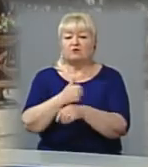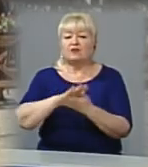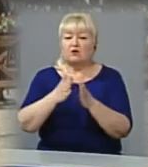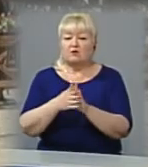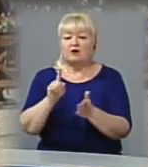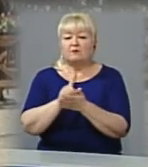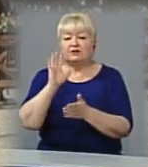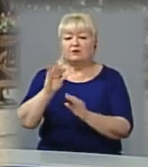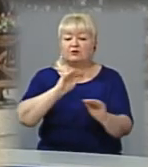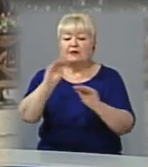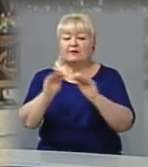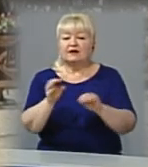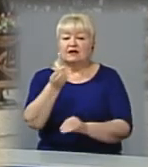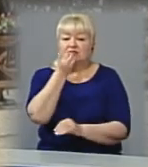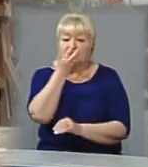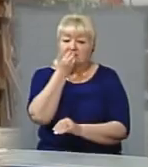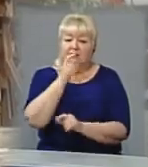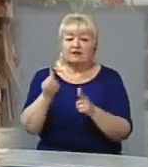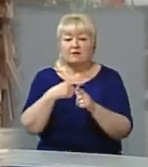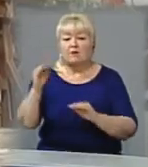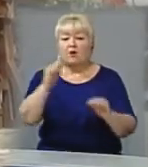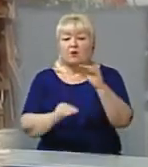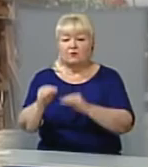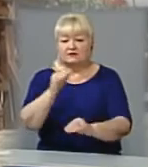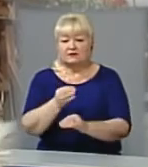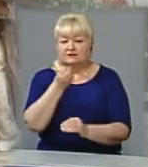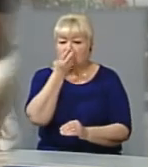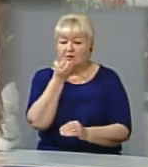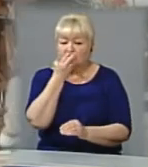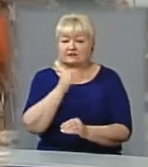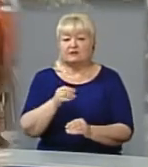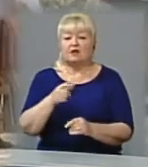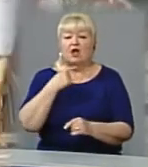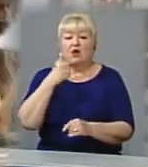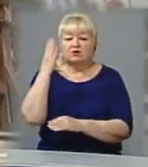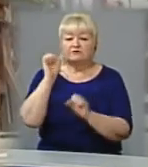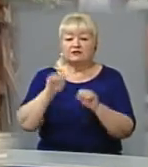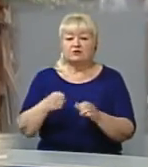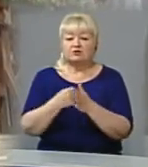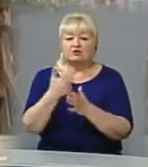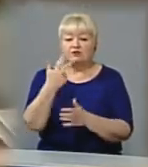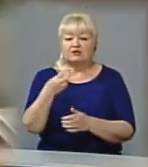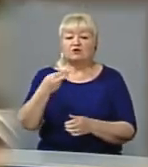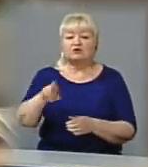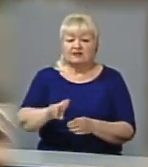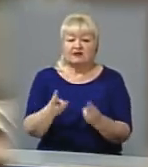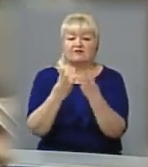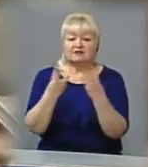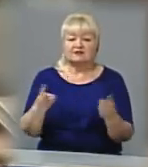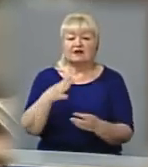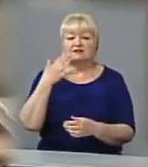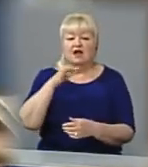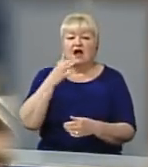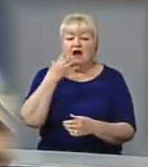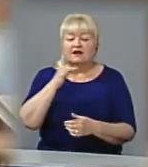квітами чи композиціями з рослин. Проголосувати за переможця можна до 3 травня на сторінці гарячої лінії міста.